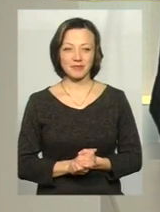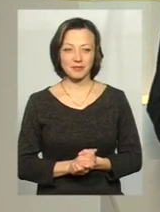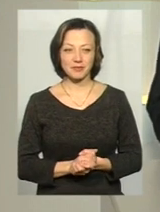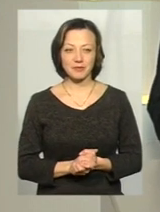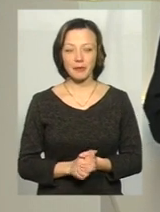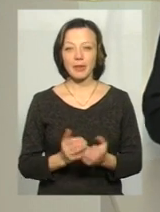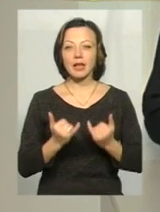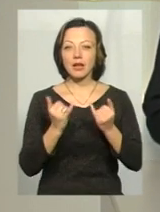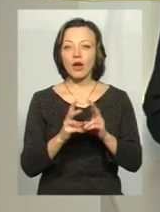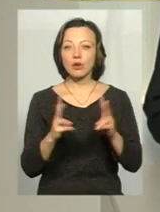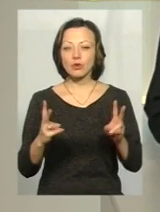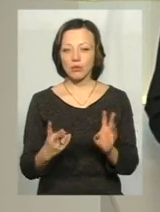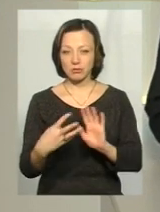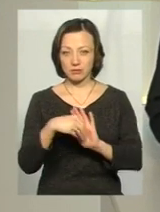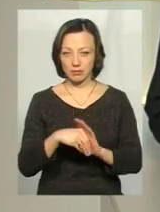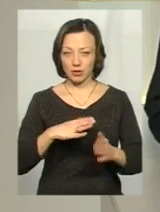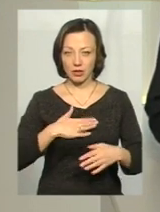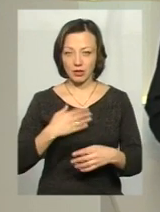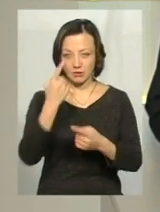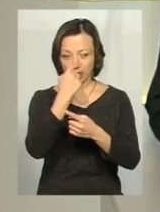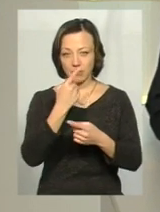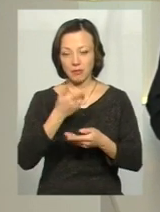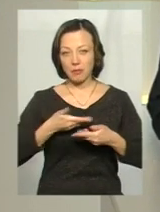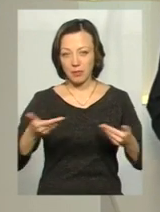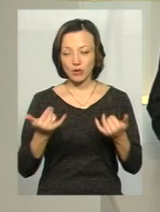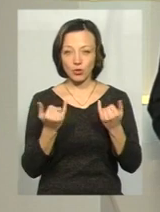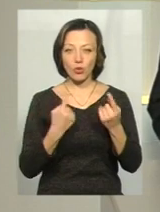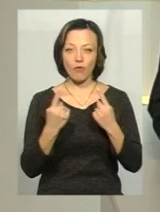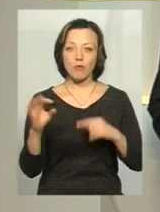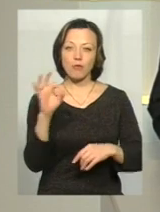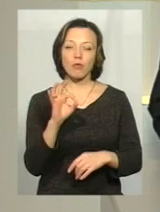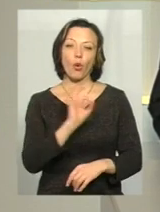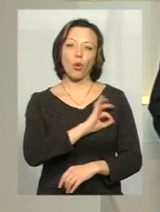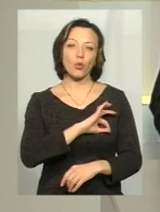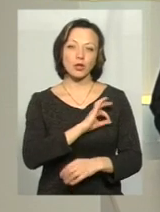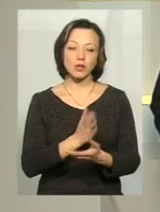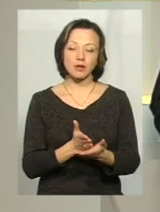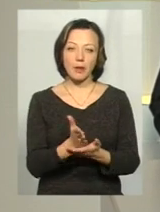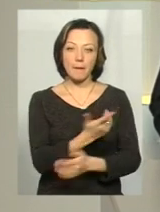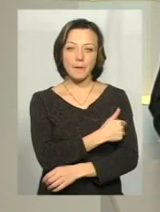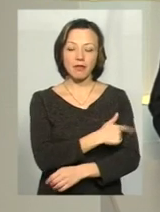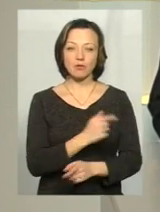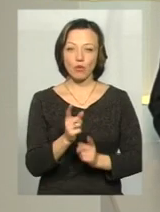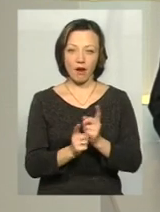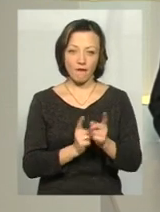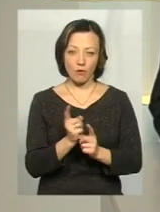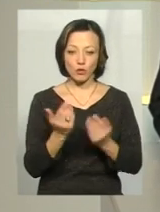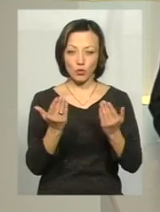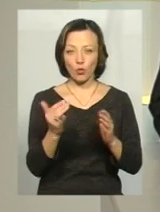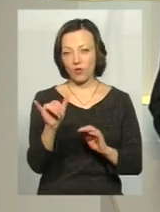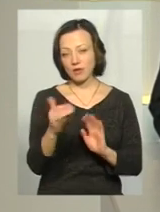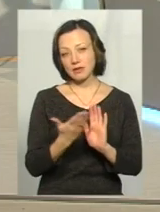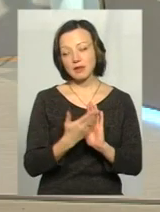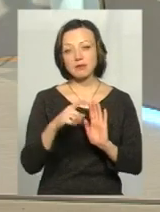Для тих, хто тільки що до нас приєднався, я нагадую, що ми говоримо про юридичні аспекти медичної реформи. Тому, якщо у вас є